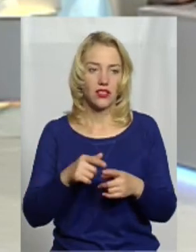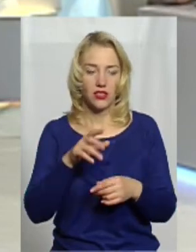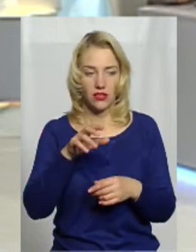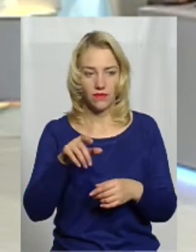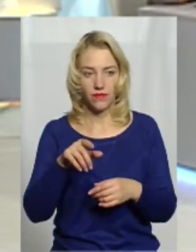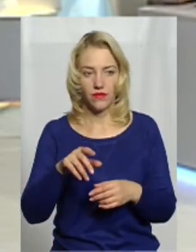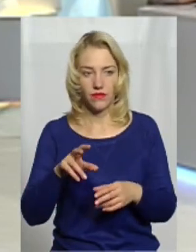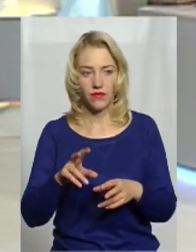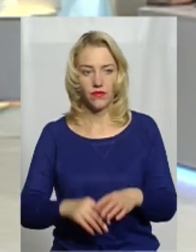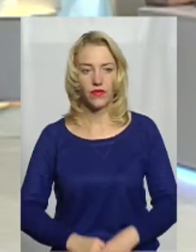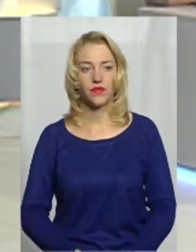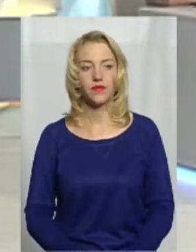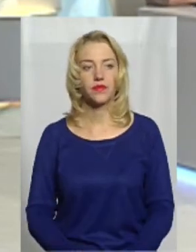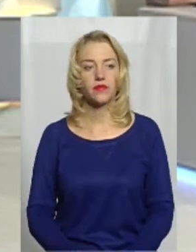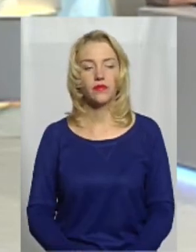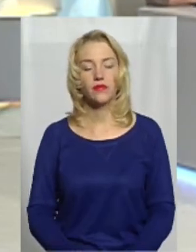як щось таке.